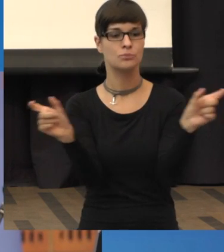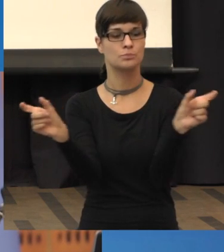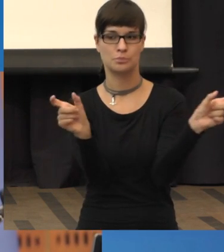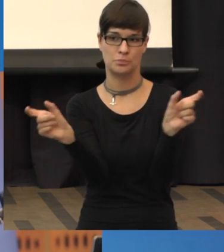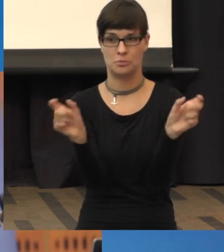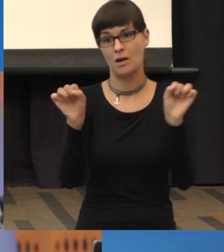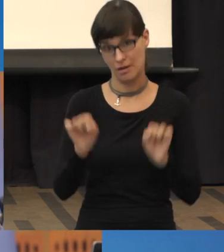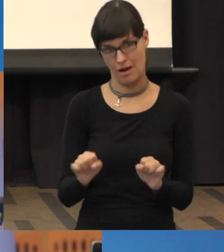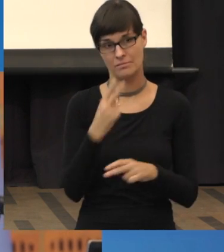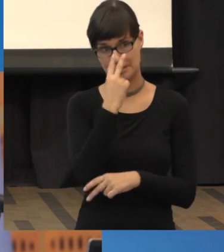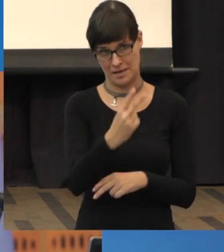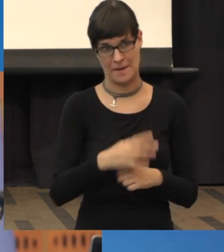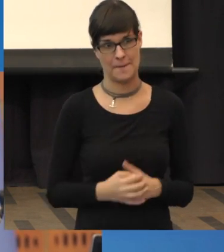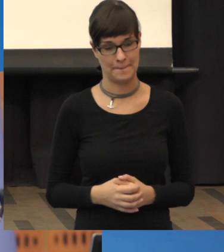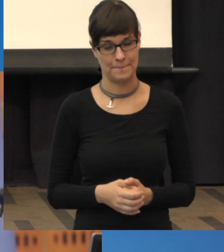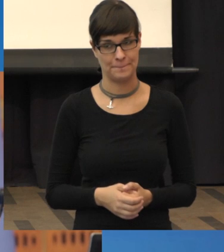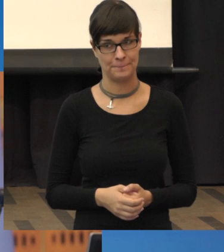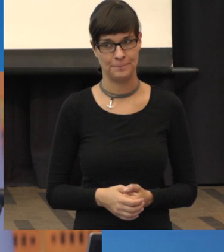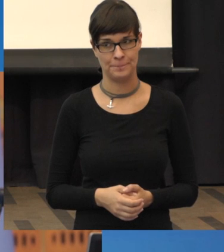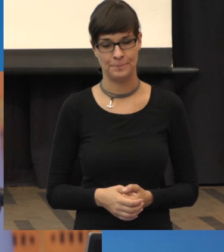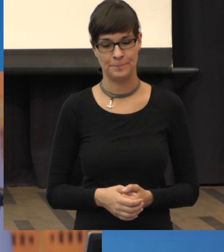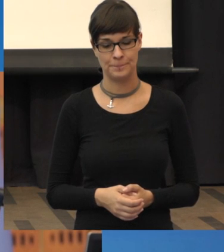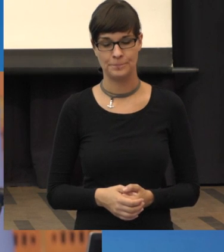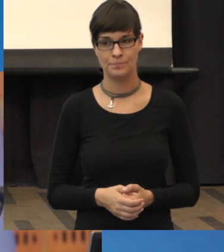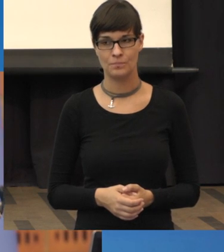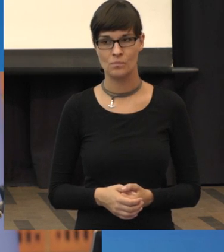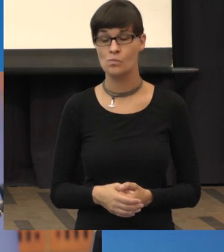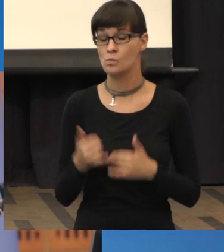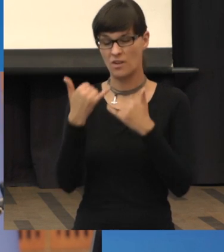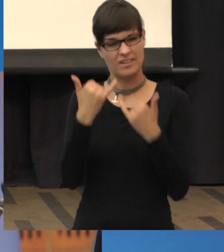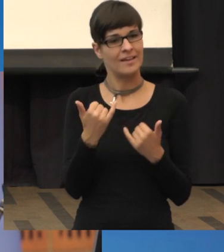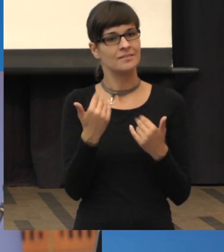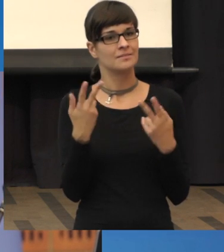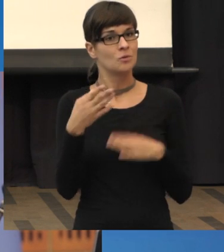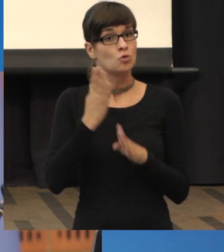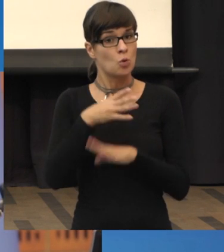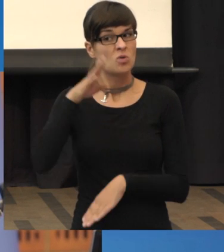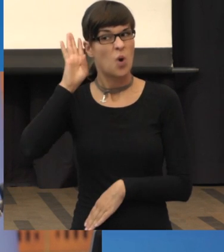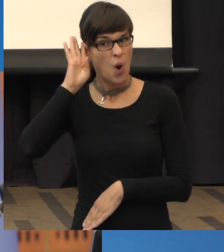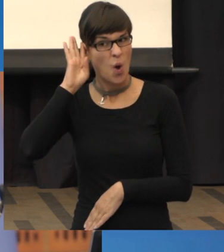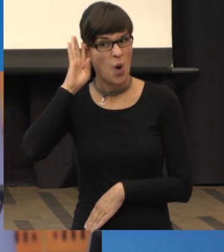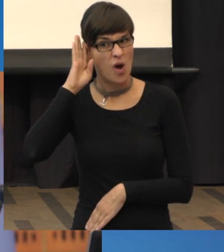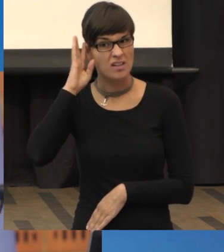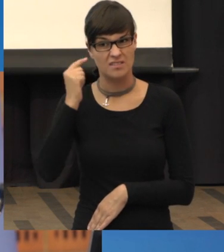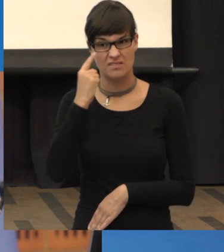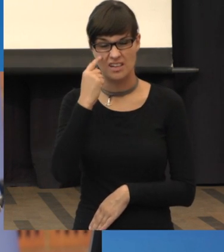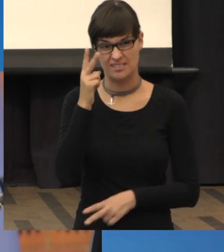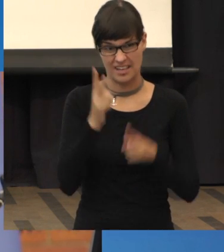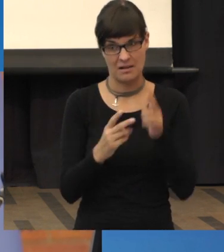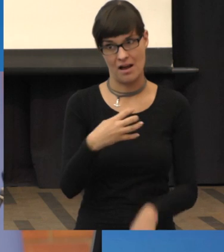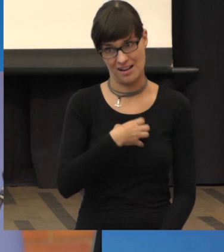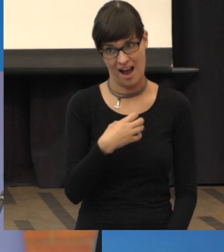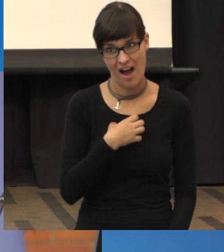Randbereiche rückt. Ja, und jetzt sind wir bei dem wichtigen Punkt. Wir haben schon gehört, das ist eine sehr teure Krankheit für den